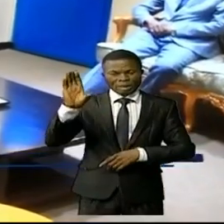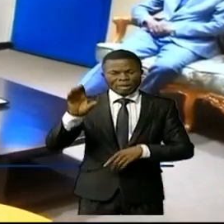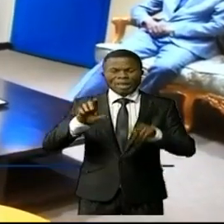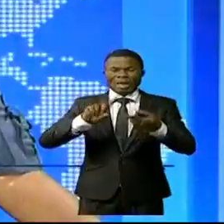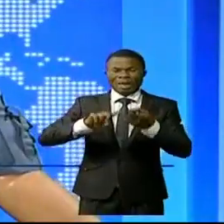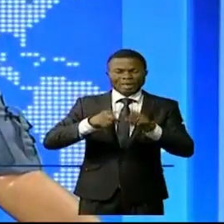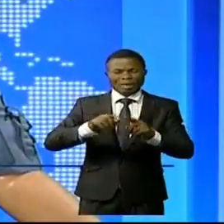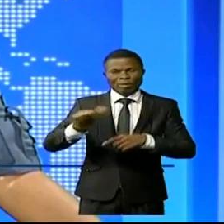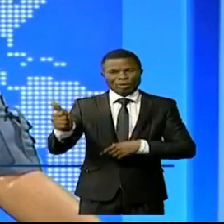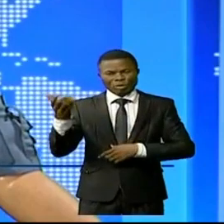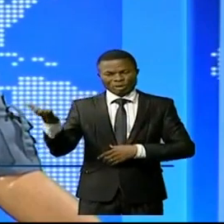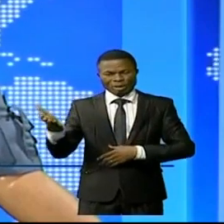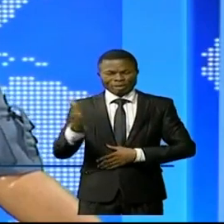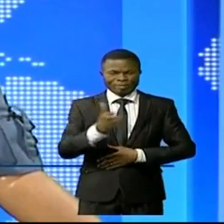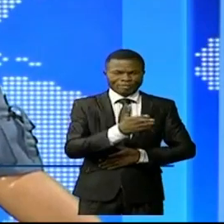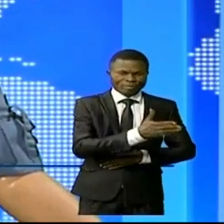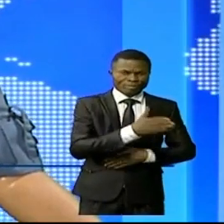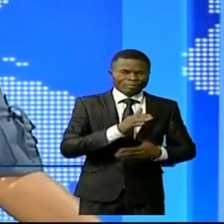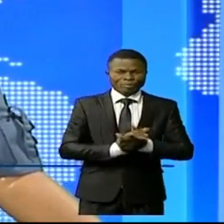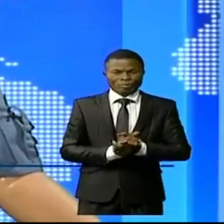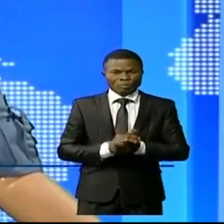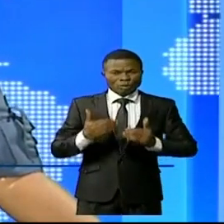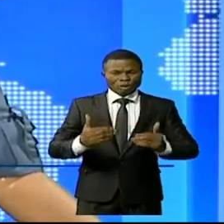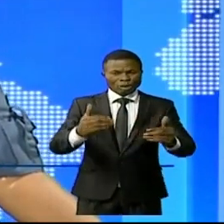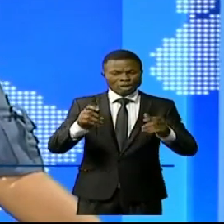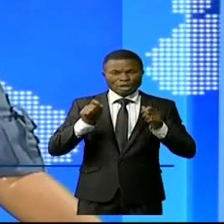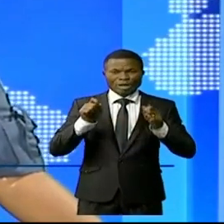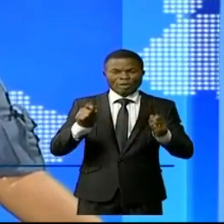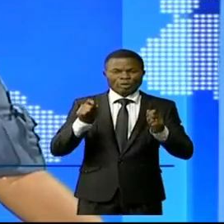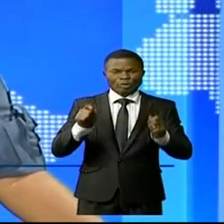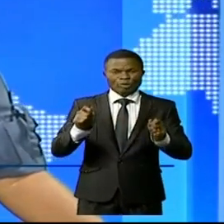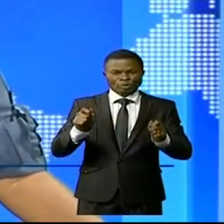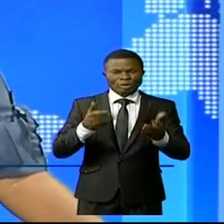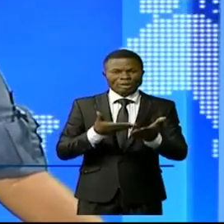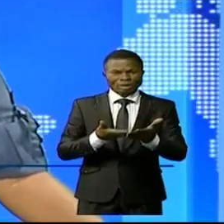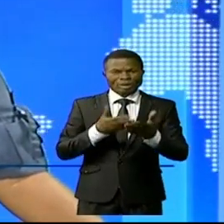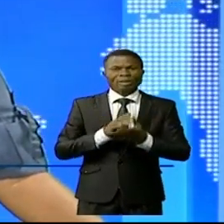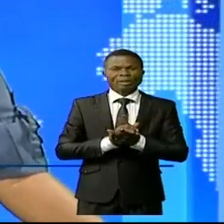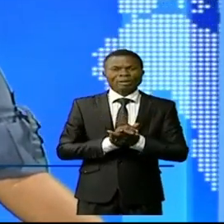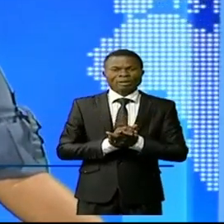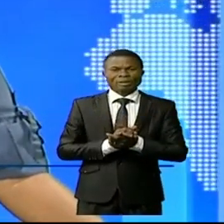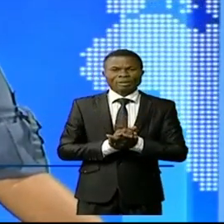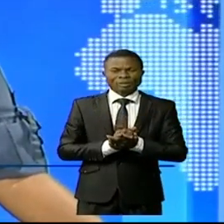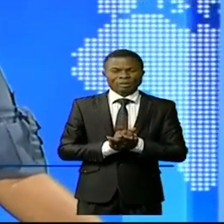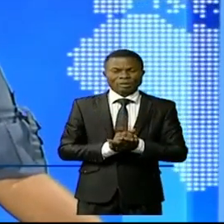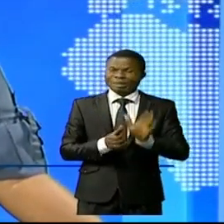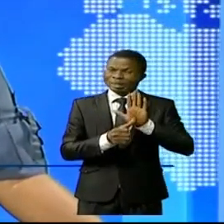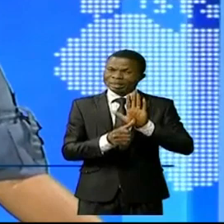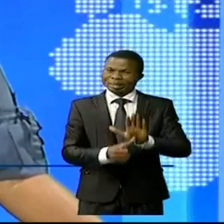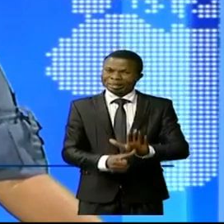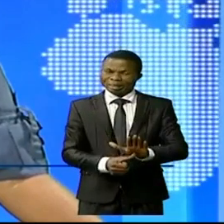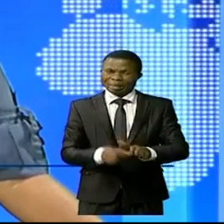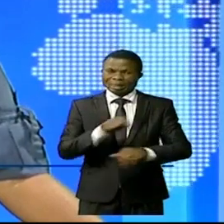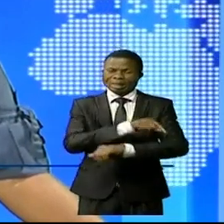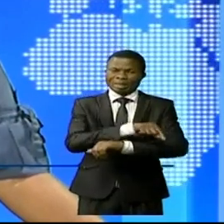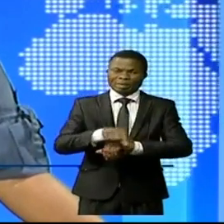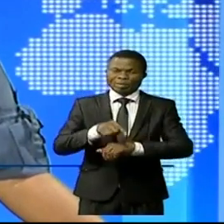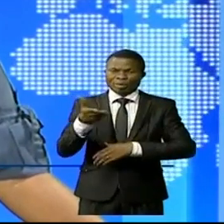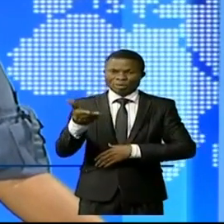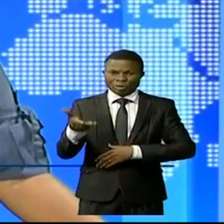ses hôtes du jour. Dans la suite de nos informations, une négligence administrative était